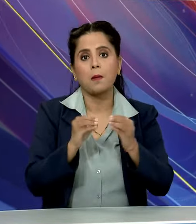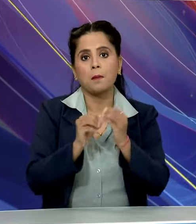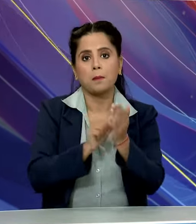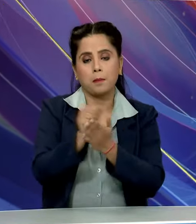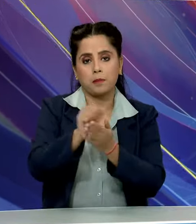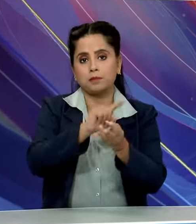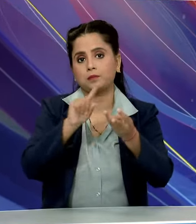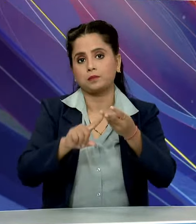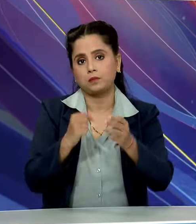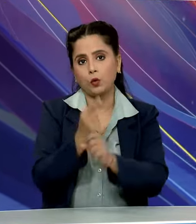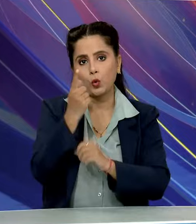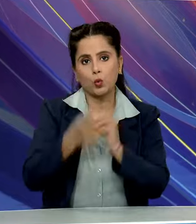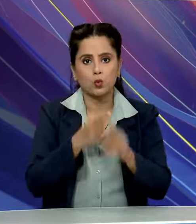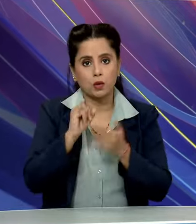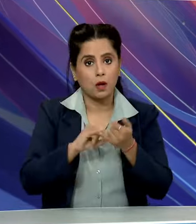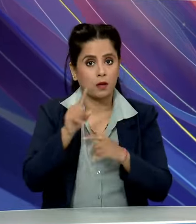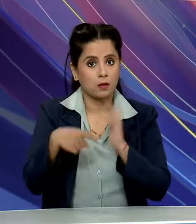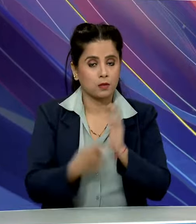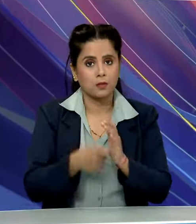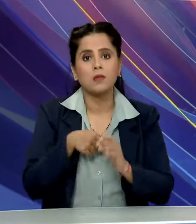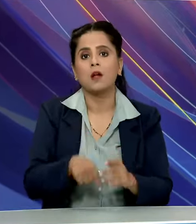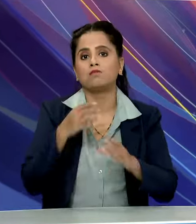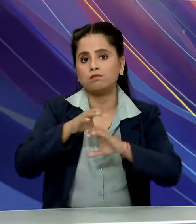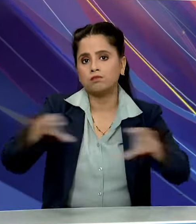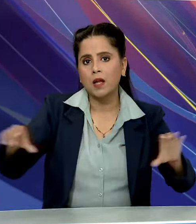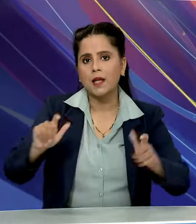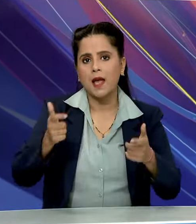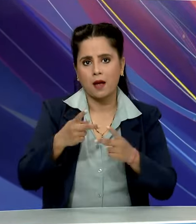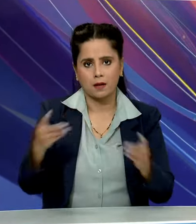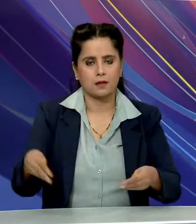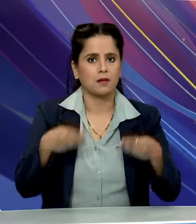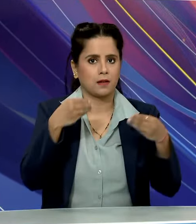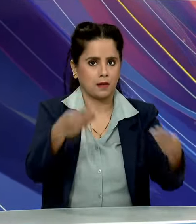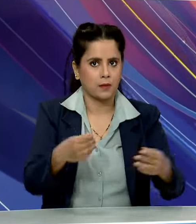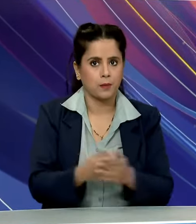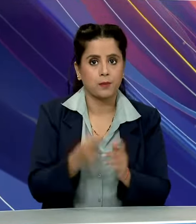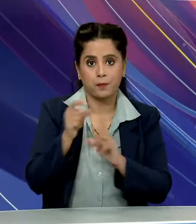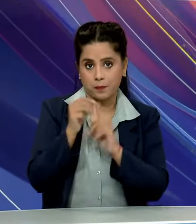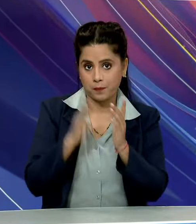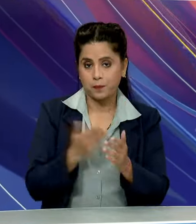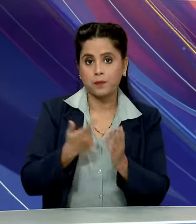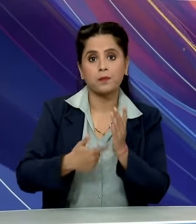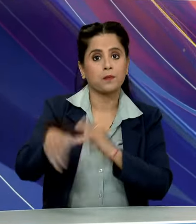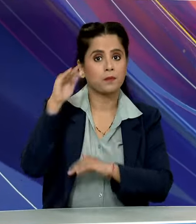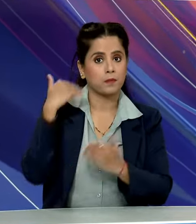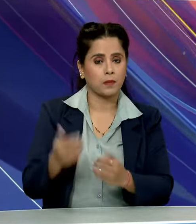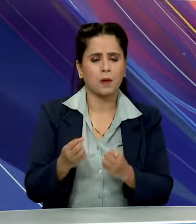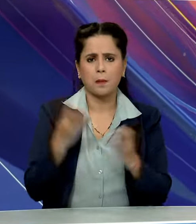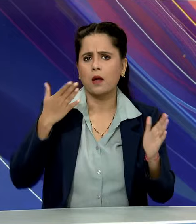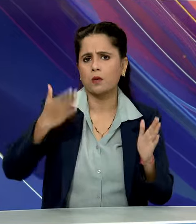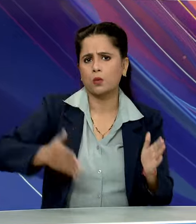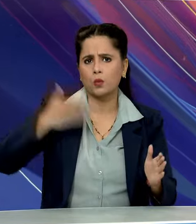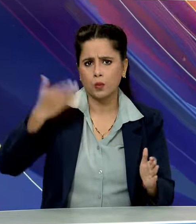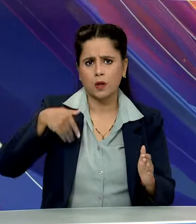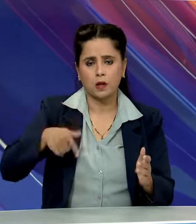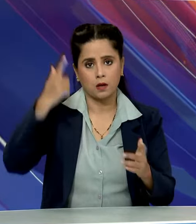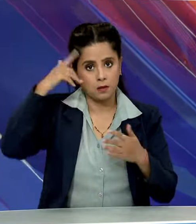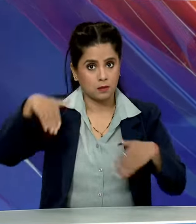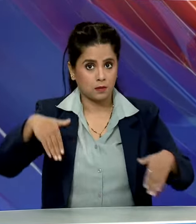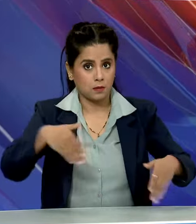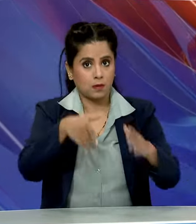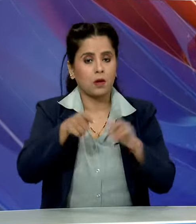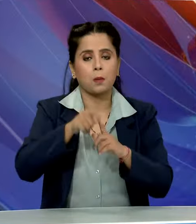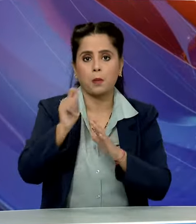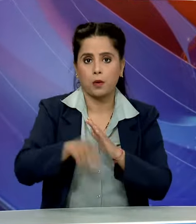गुर्दासपुर गैस पाइपलाइन राश्टर को समर्पित की प्रधान मंत्री ने राजिस्थान में कई रेल और सडक शेत्र की